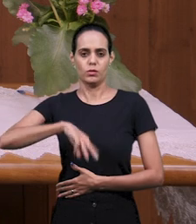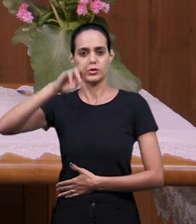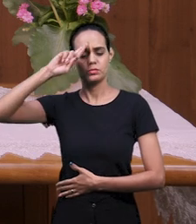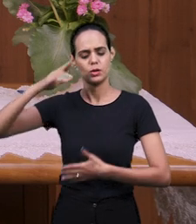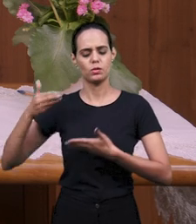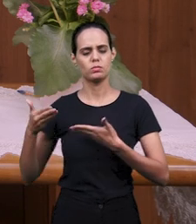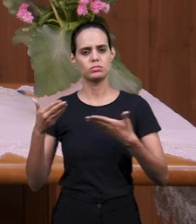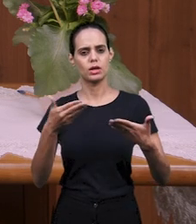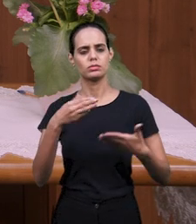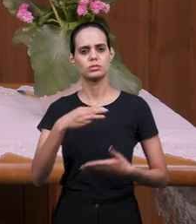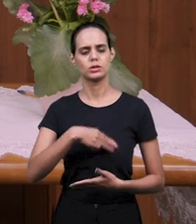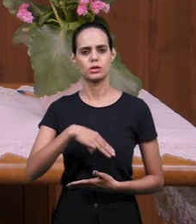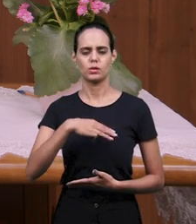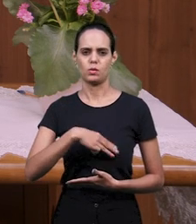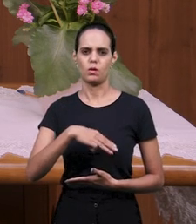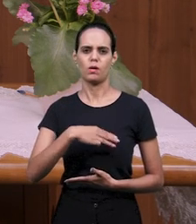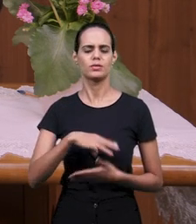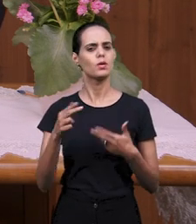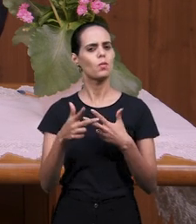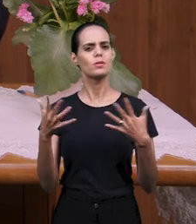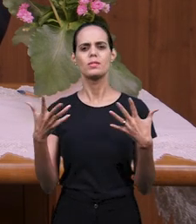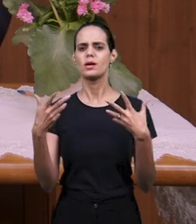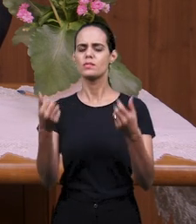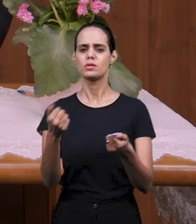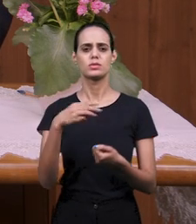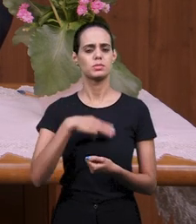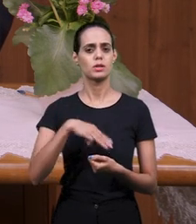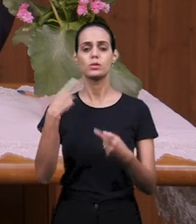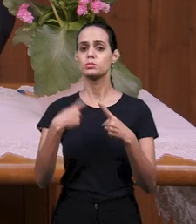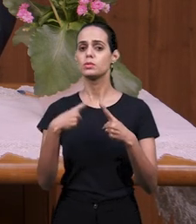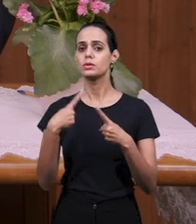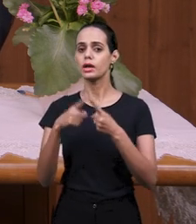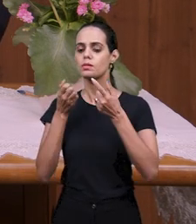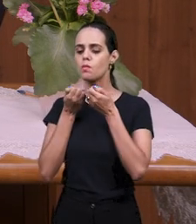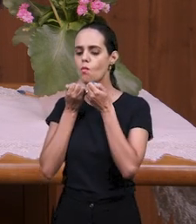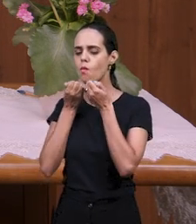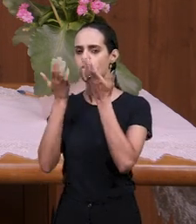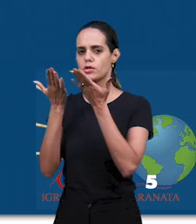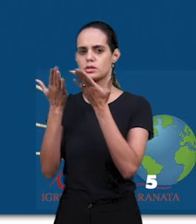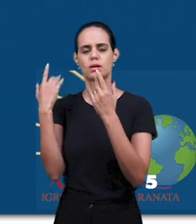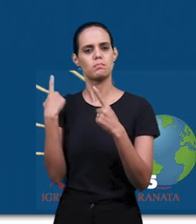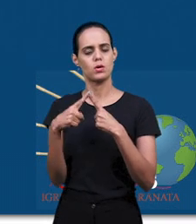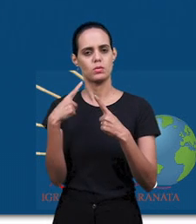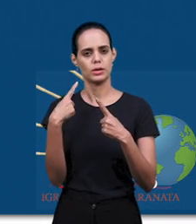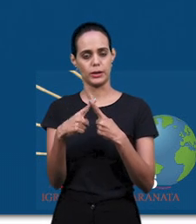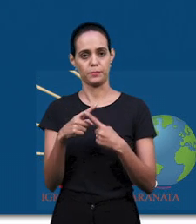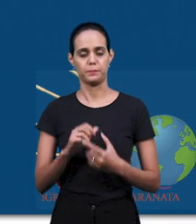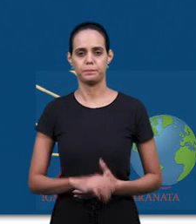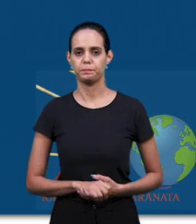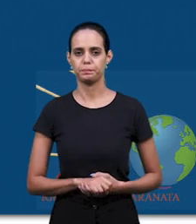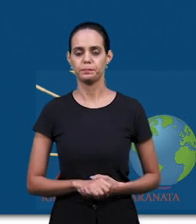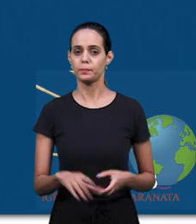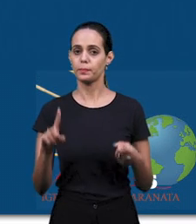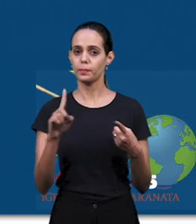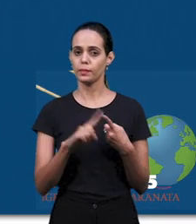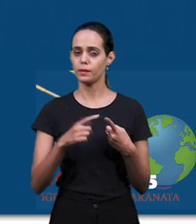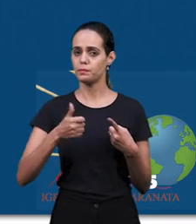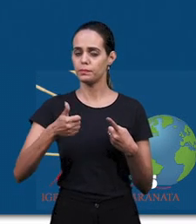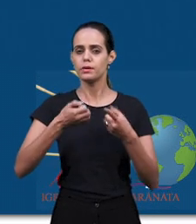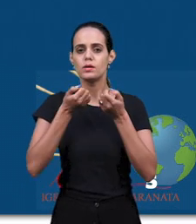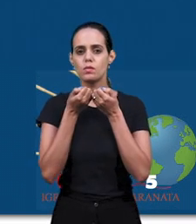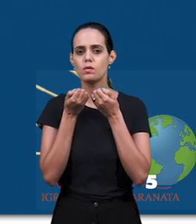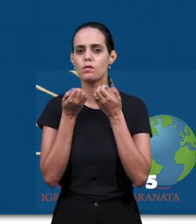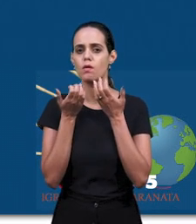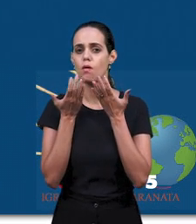Божья – это драгоценно. Почему исповедание? Посмотрите, первый пункт говорит, «Исповедание разрушает